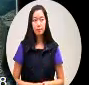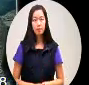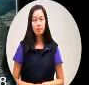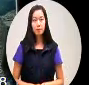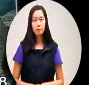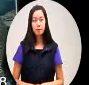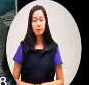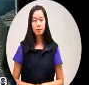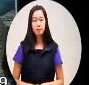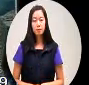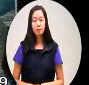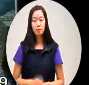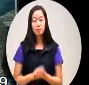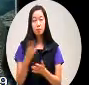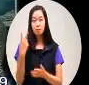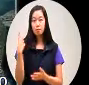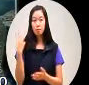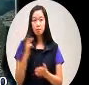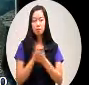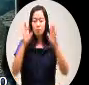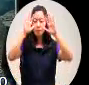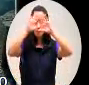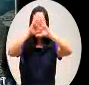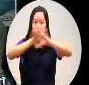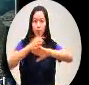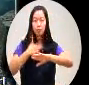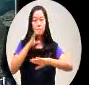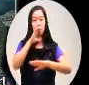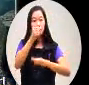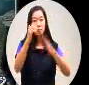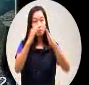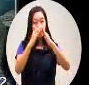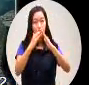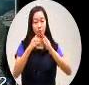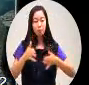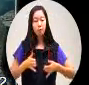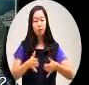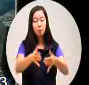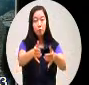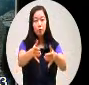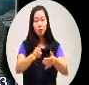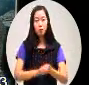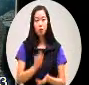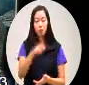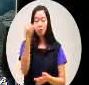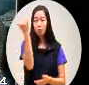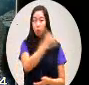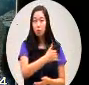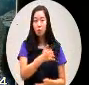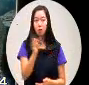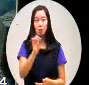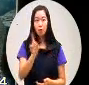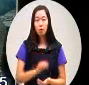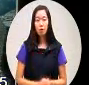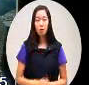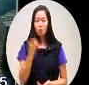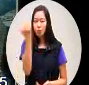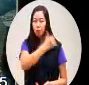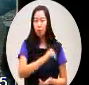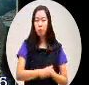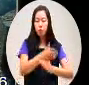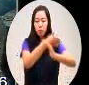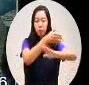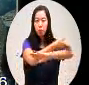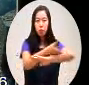前天呢这是半夜我要回家的路上半夜呢突然呢这个河